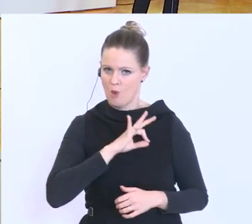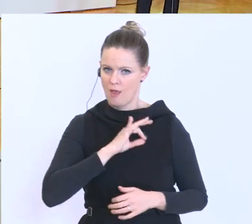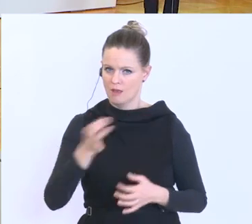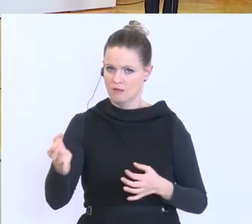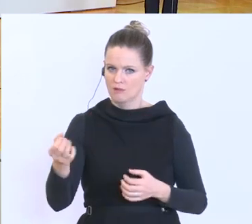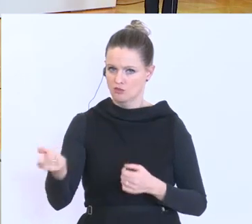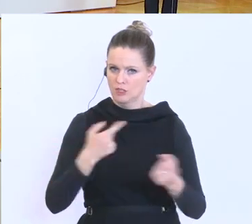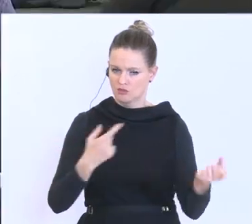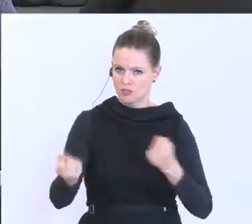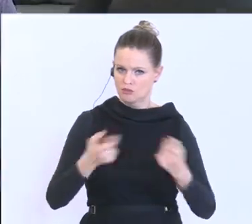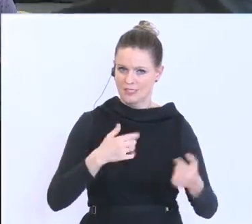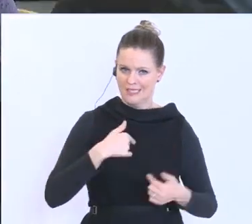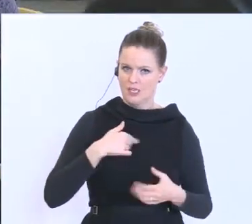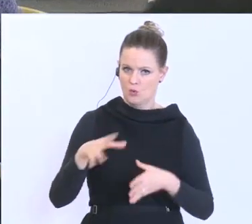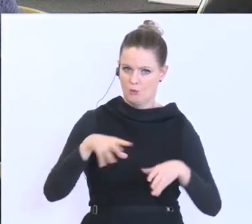Fragen.